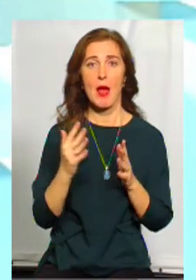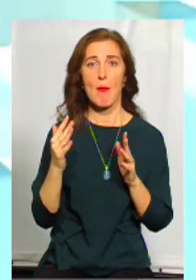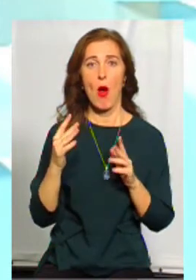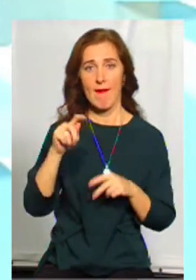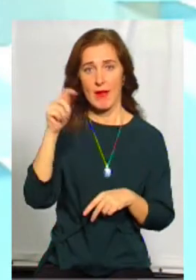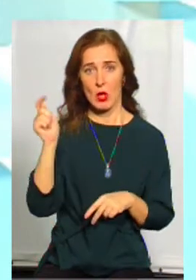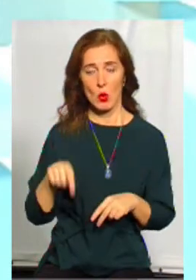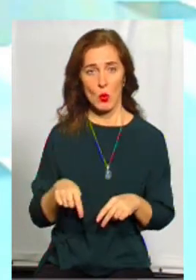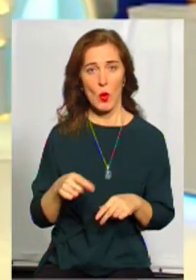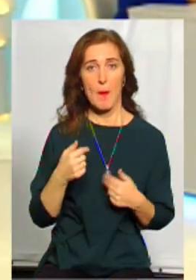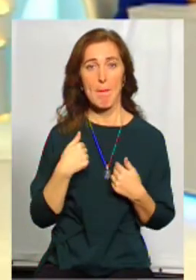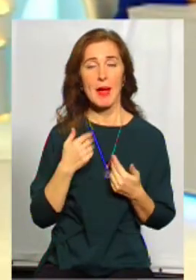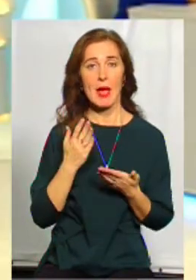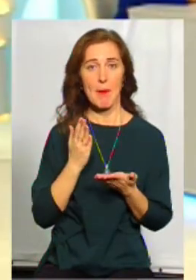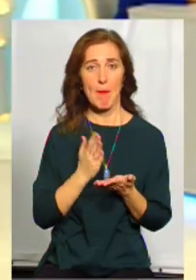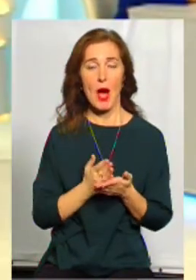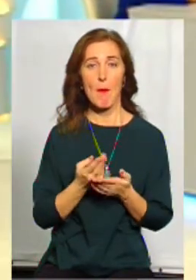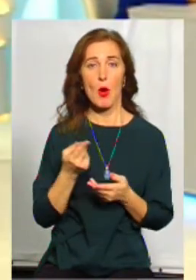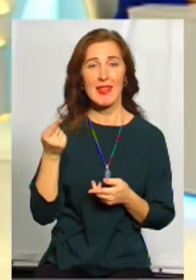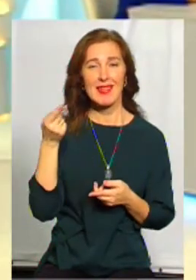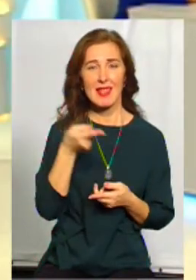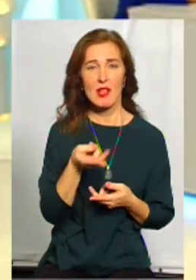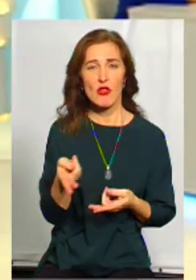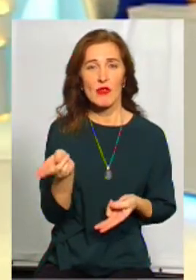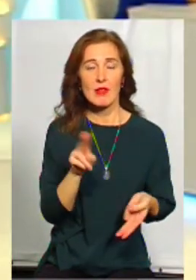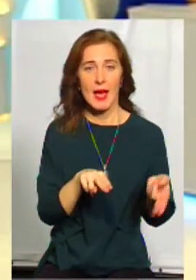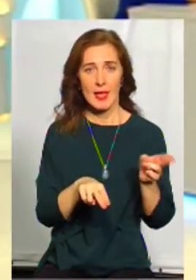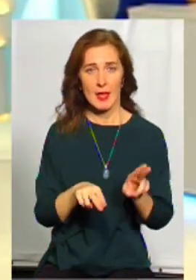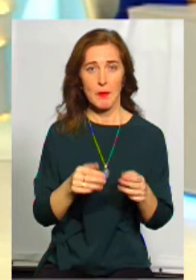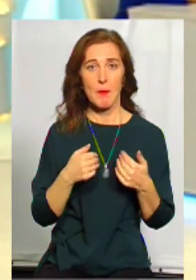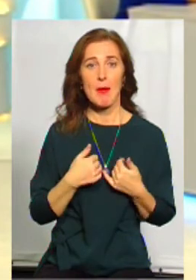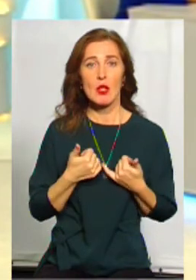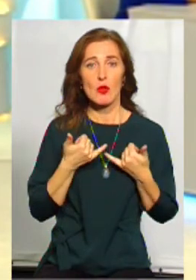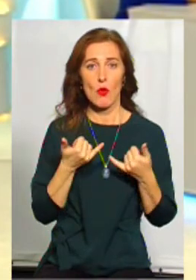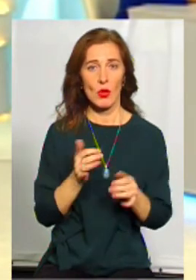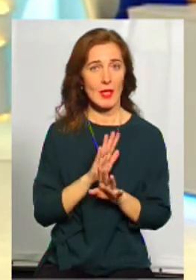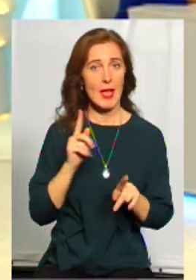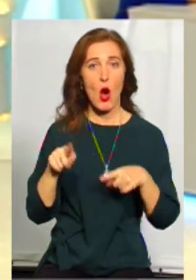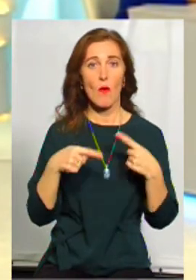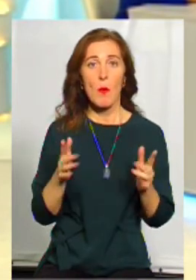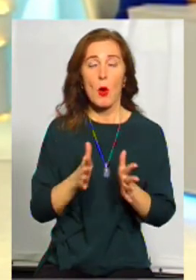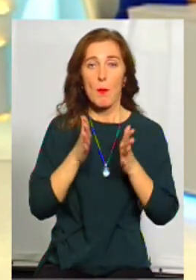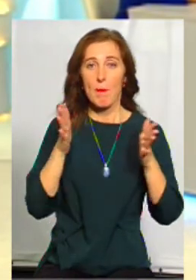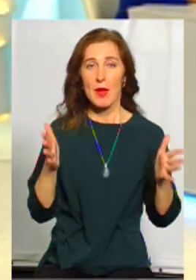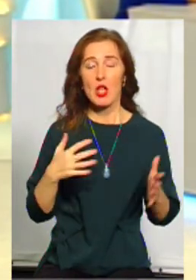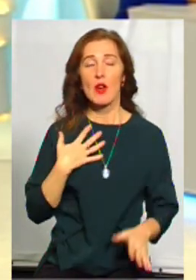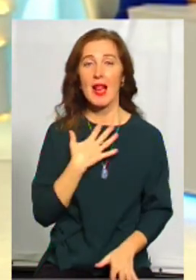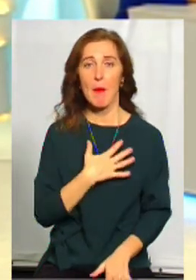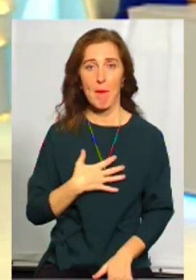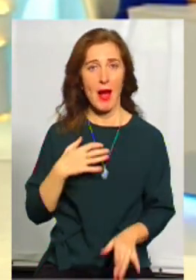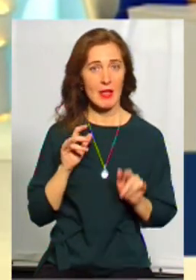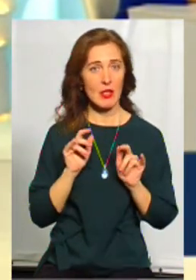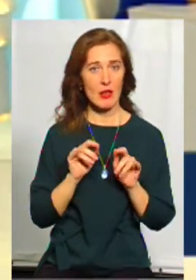тисячі загиблих, і ми сьогодні не говоримо про більш глобальні речі, розумієте? Оці